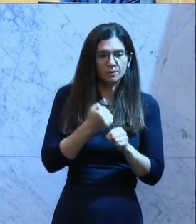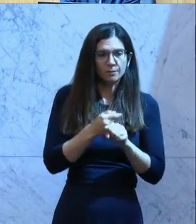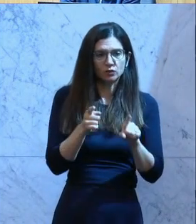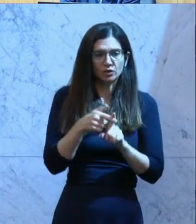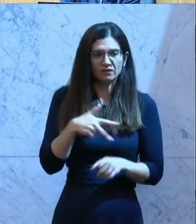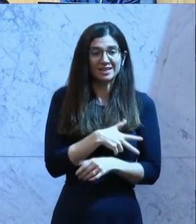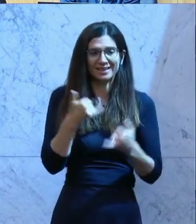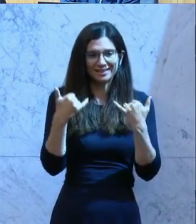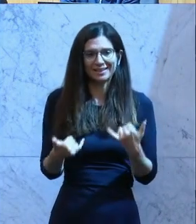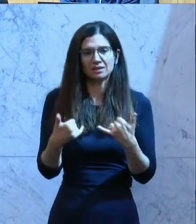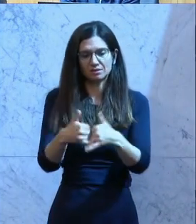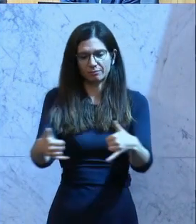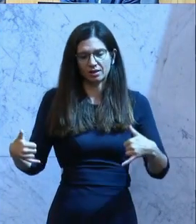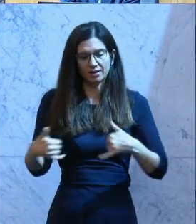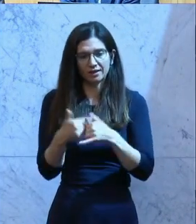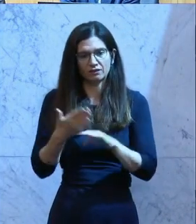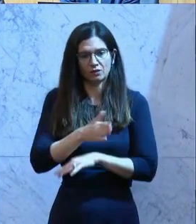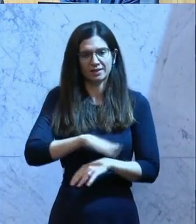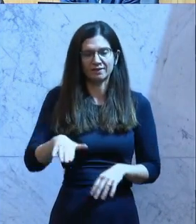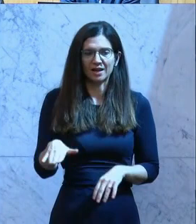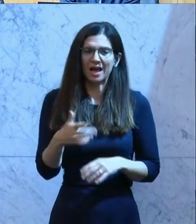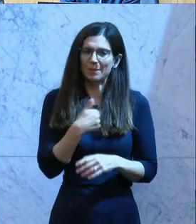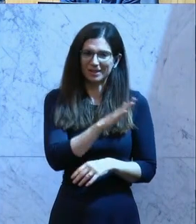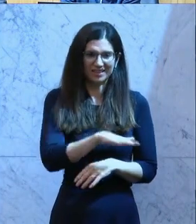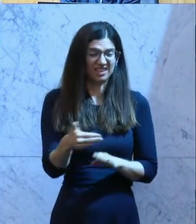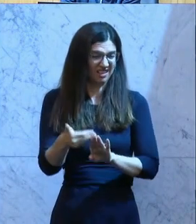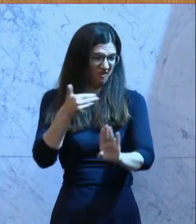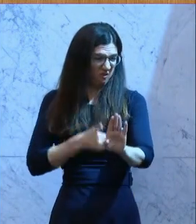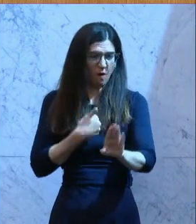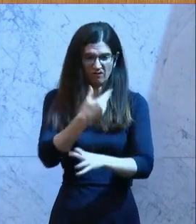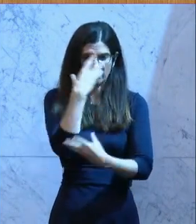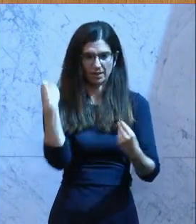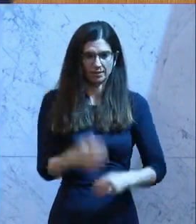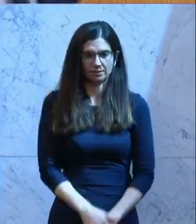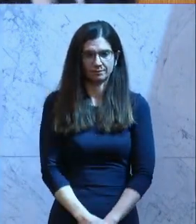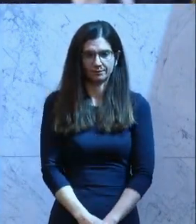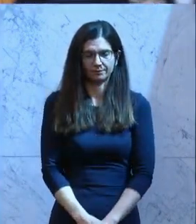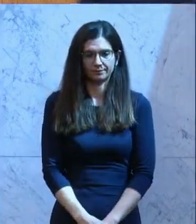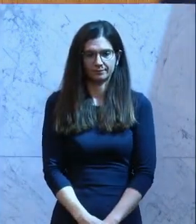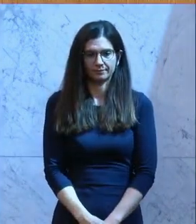SPÖ. Machen Sie jetzt ein Paket. Sie haben auf die Kinder vergessen. Applaus